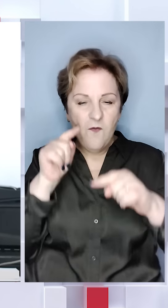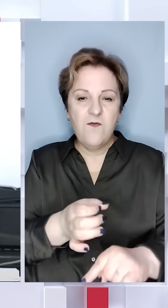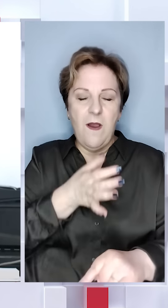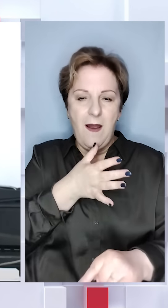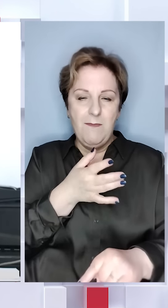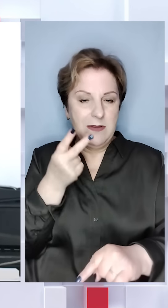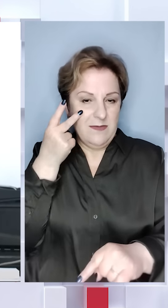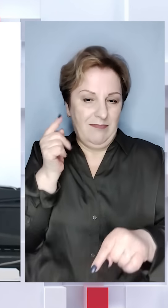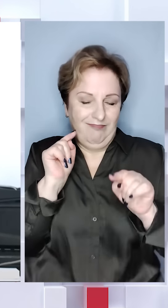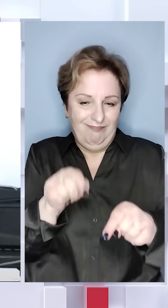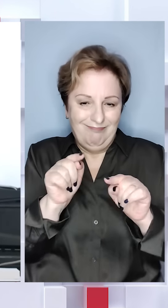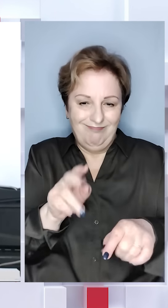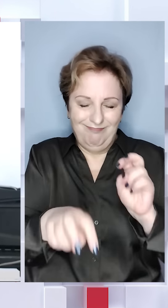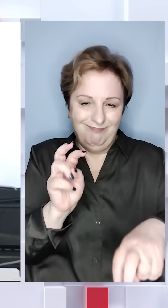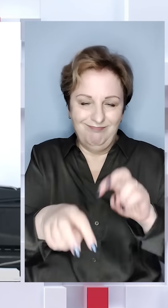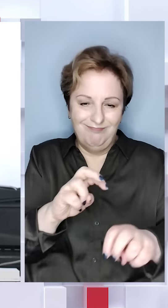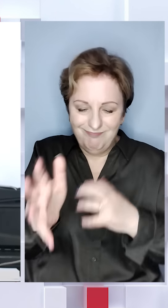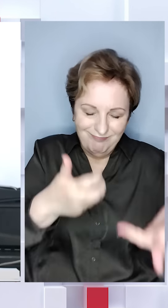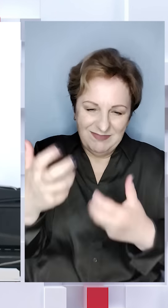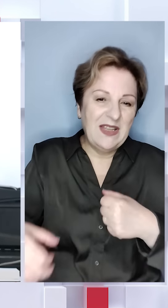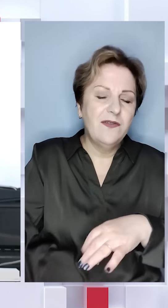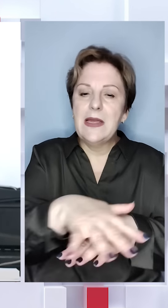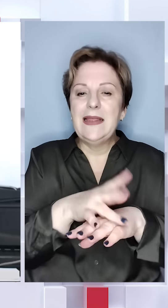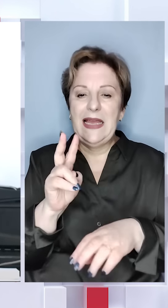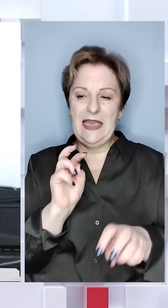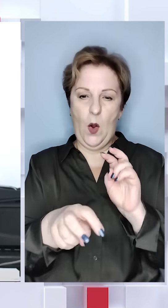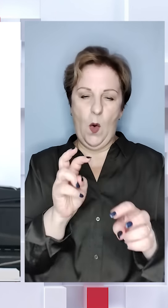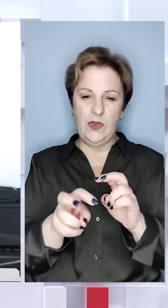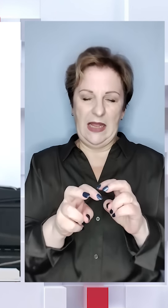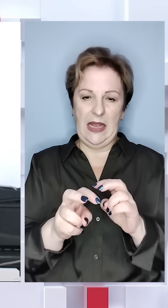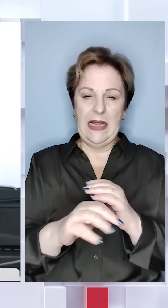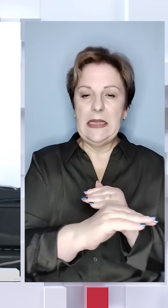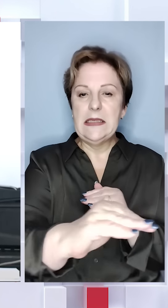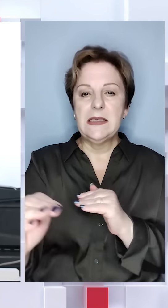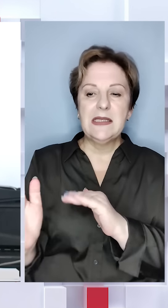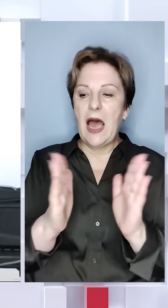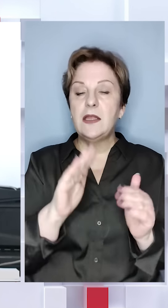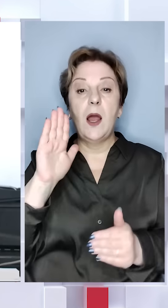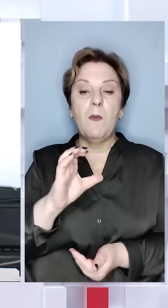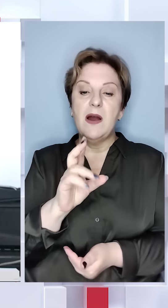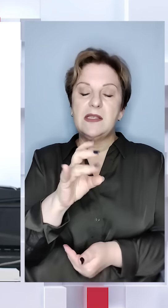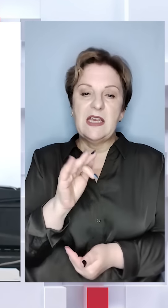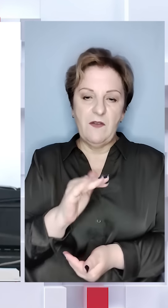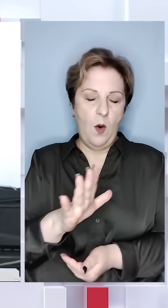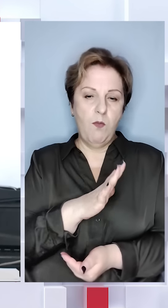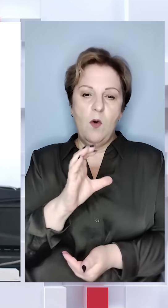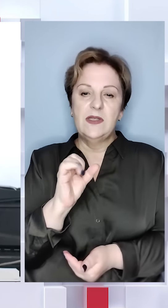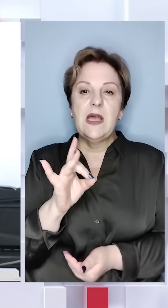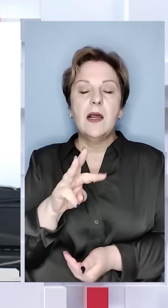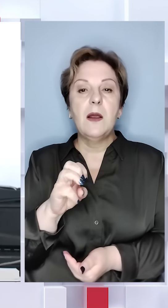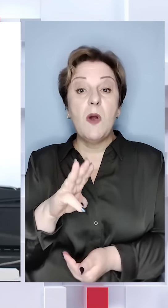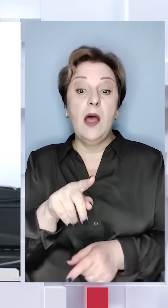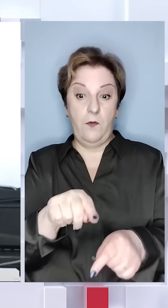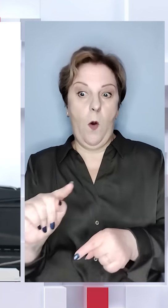всі народи, які ходили степом. Після скіфів були сармати, і,